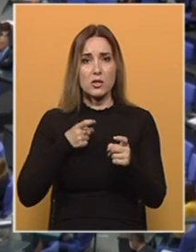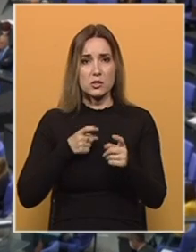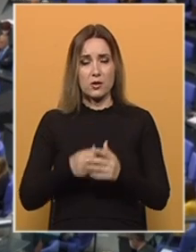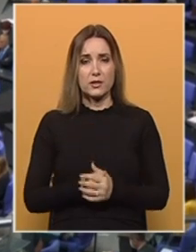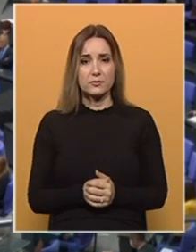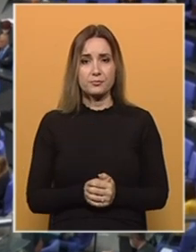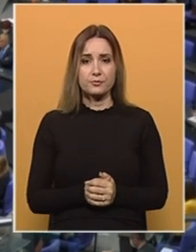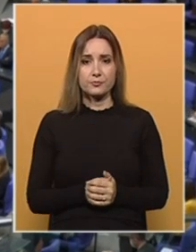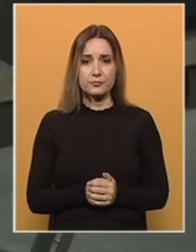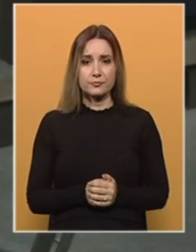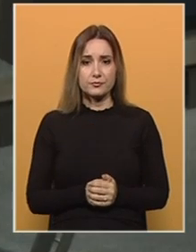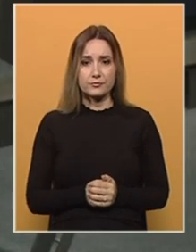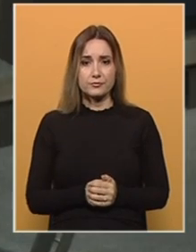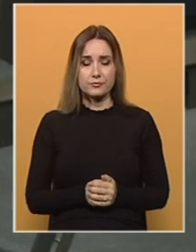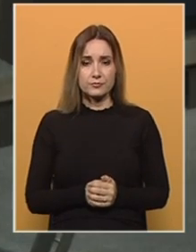Bundesvera.